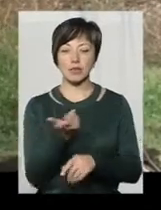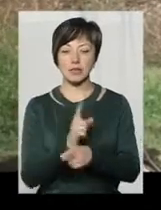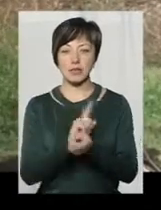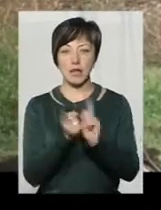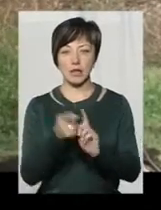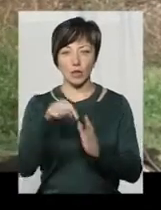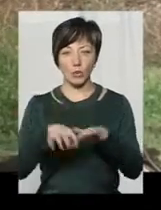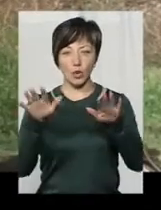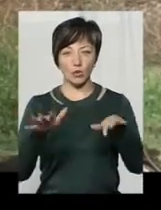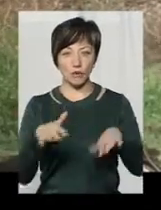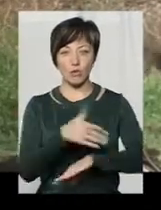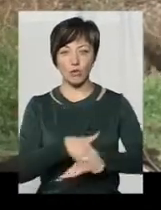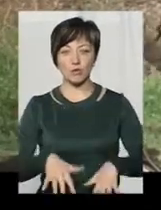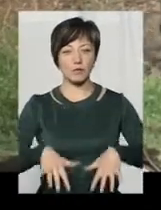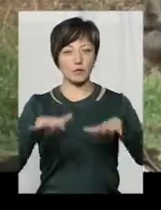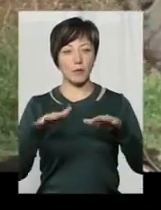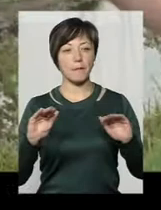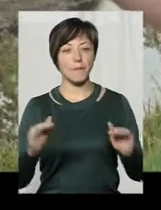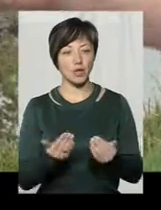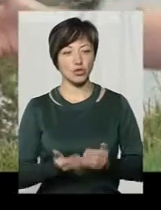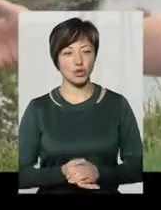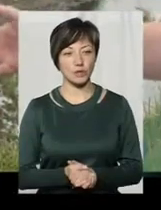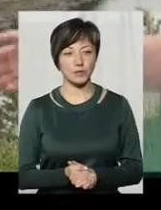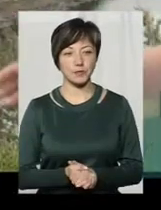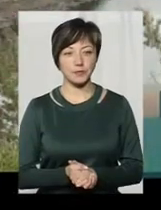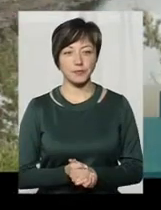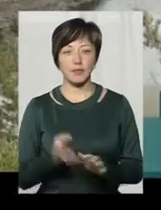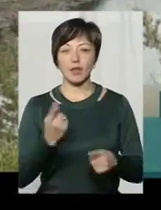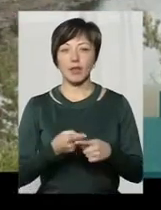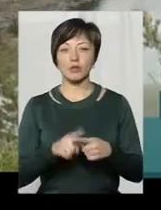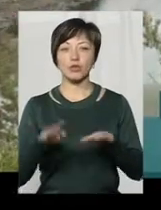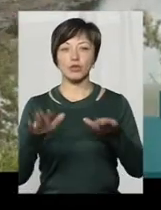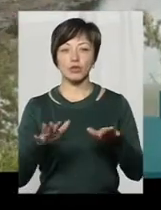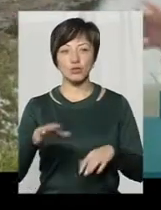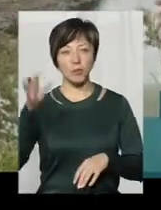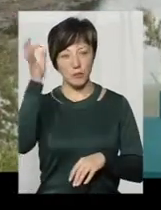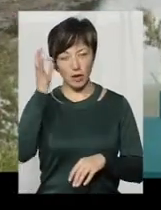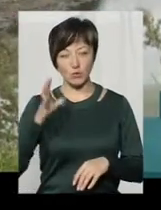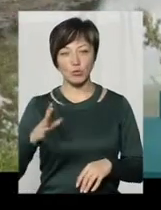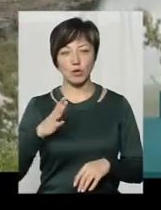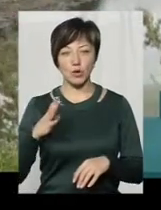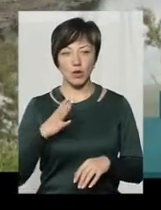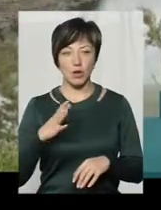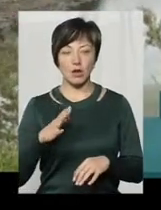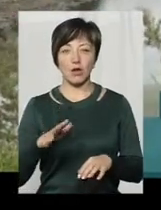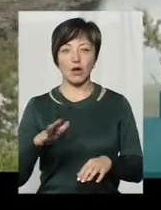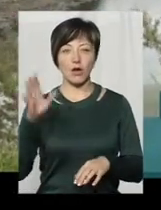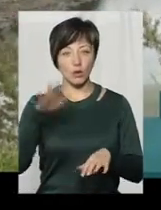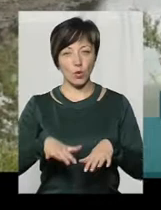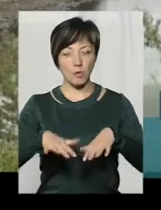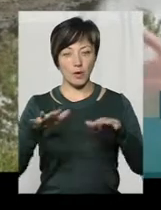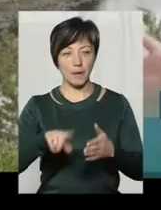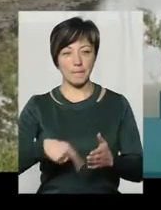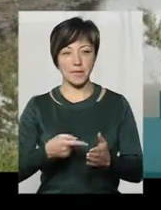під час дощів в Хмельницькій вулиці затоплюватиме менше. Оці дощі, що були, пам'ятаєте, як було, що топило місто взагалі.